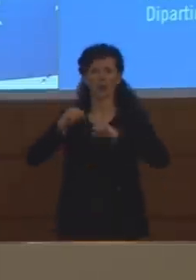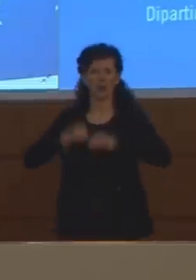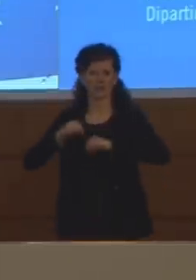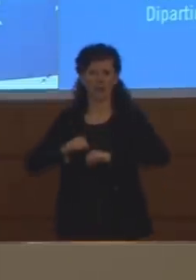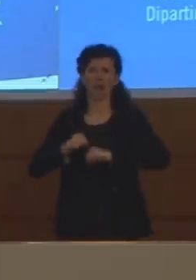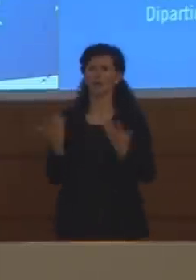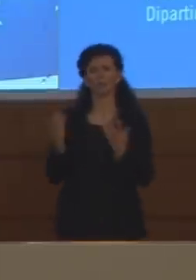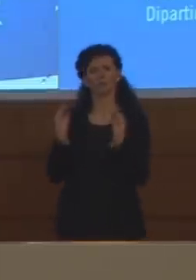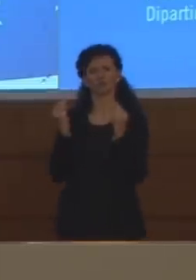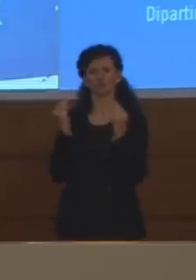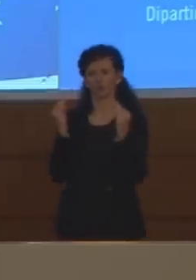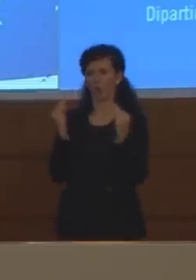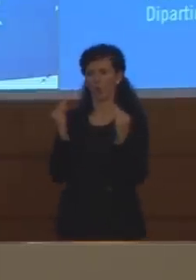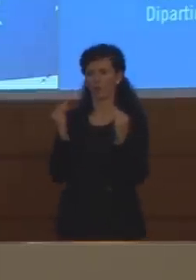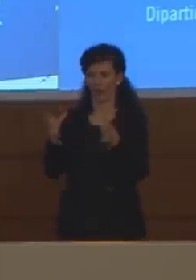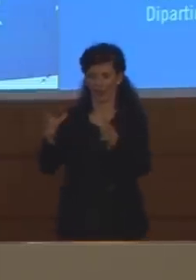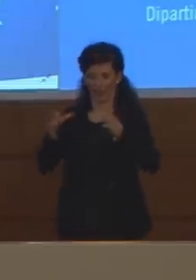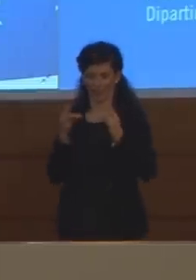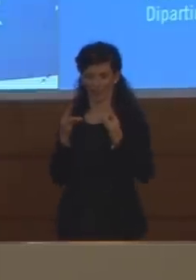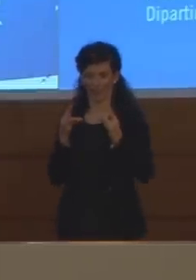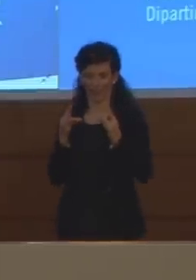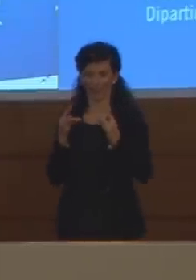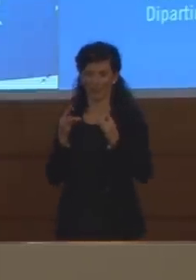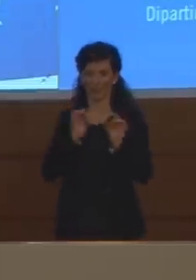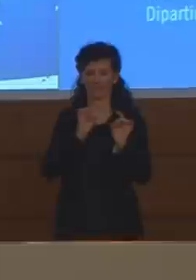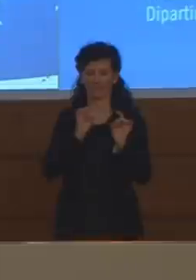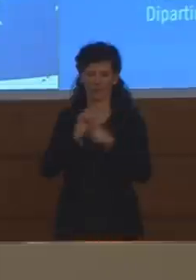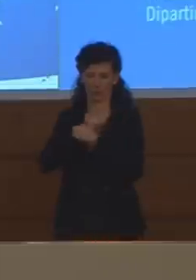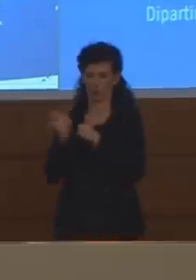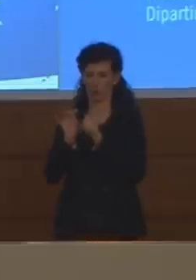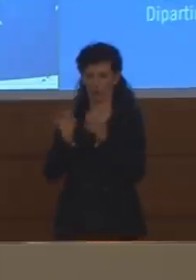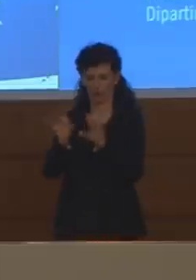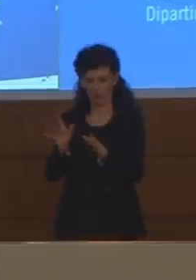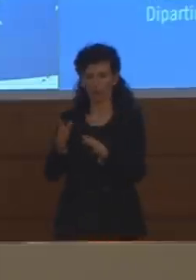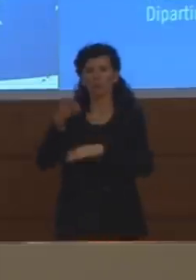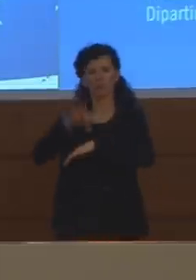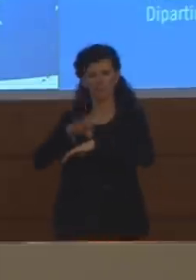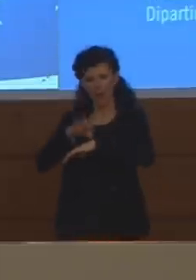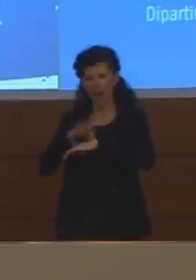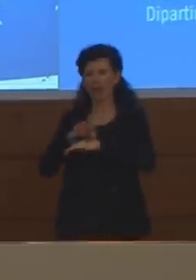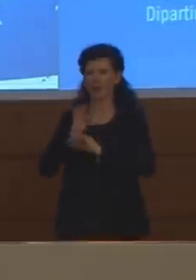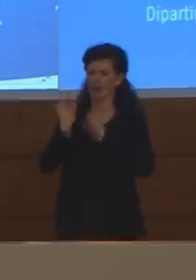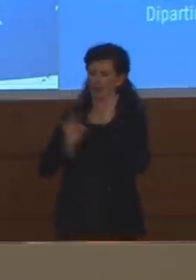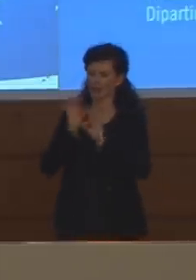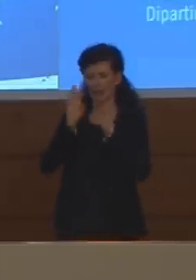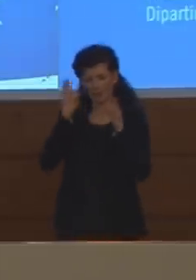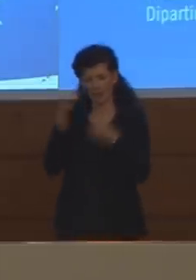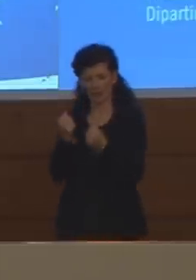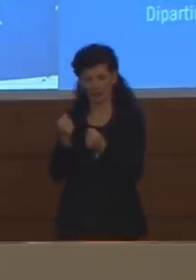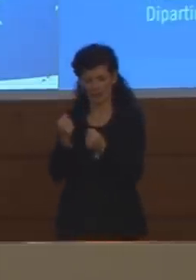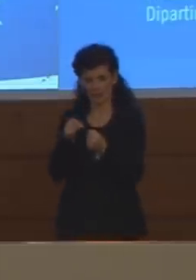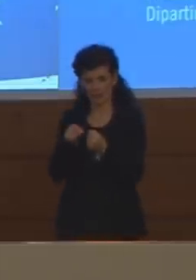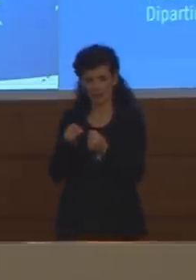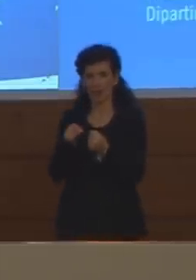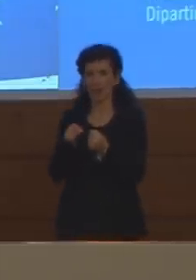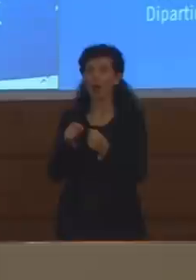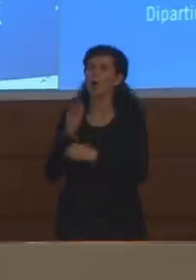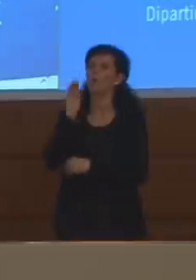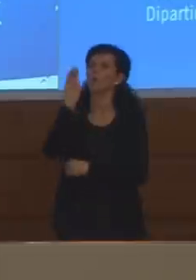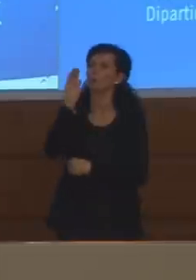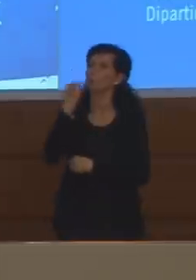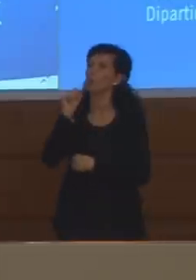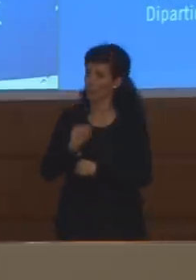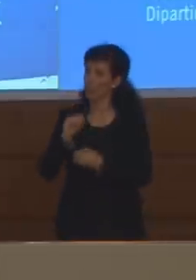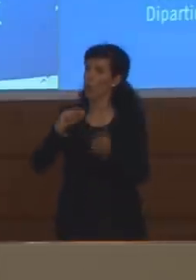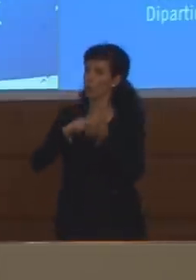giovane, che ha contratto il virus, è stata ammalata, in terapia intensiva, in futuro potrà avere dei danni ai